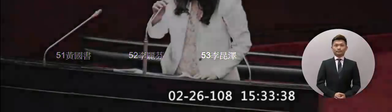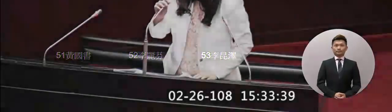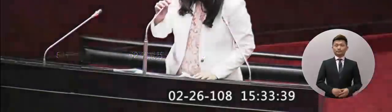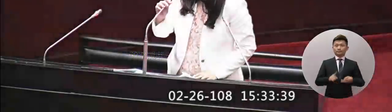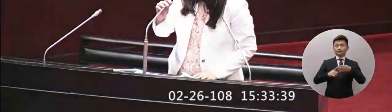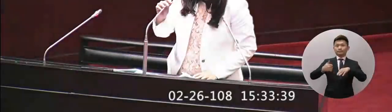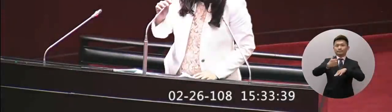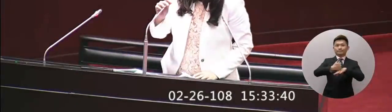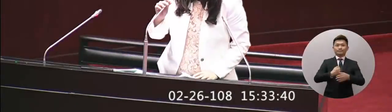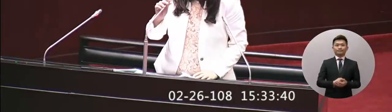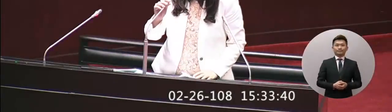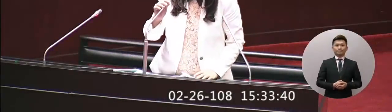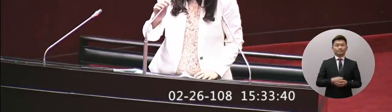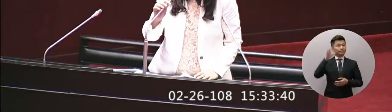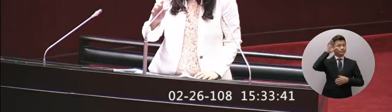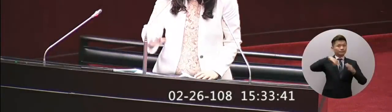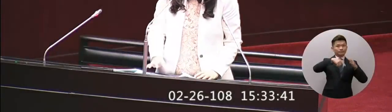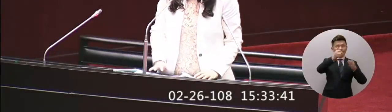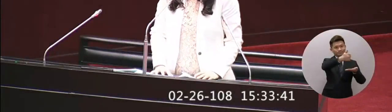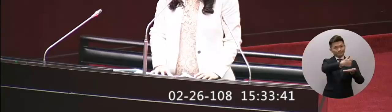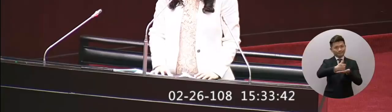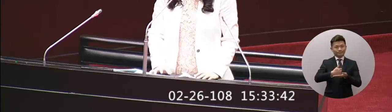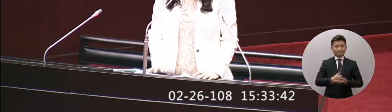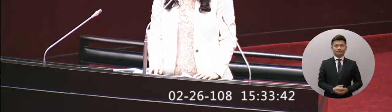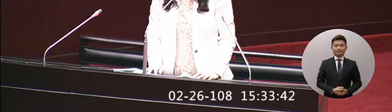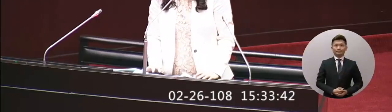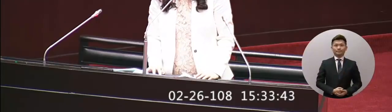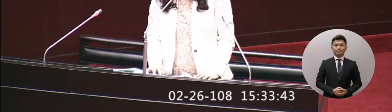主席有請蘇院長請蘇院長